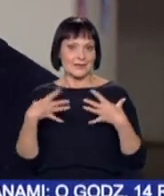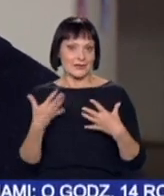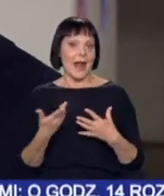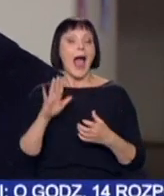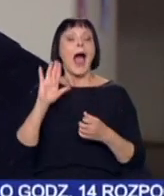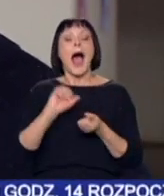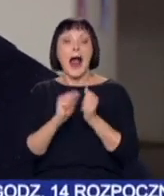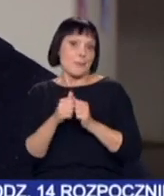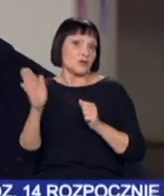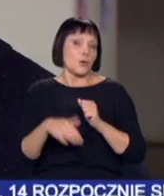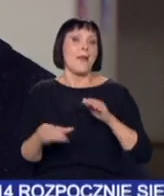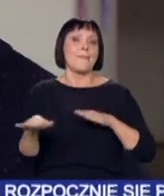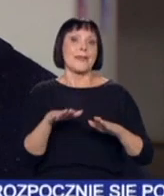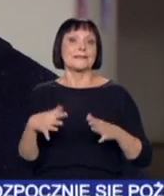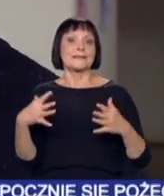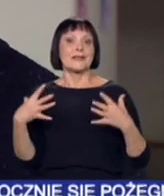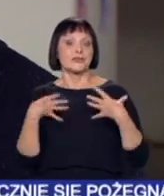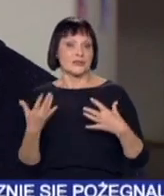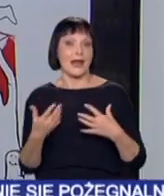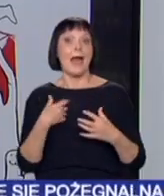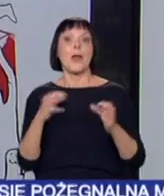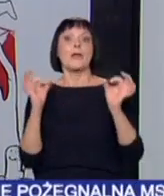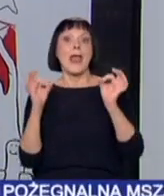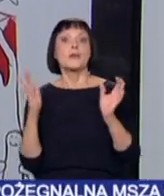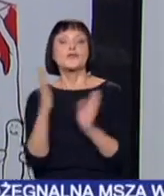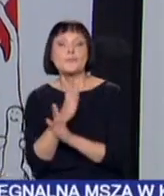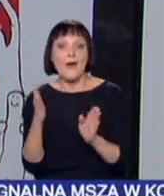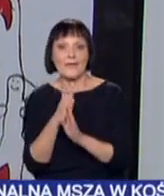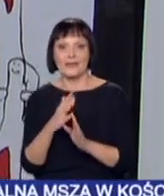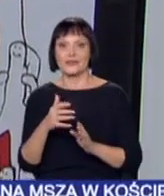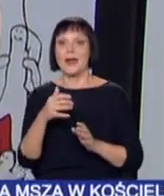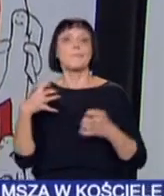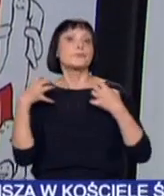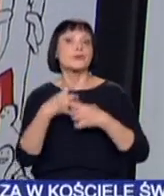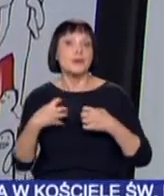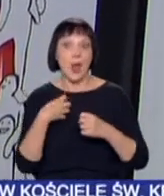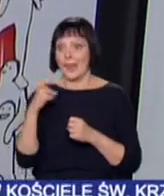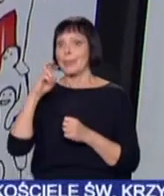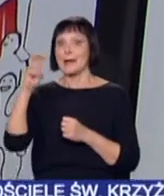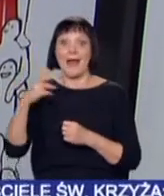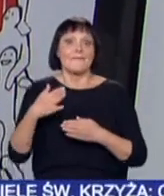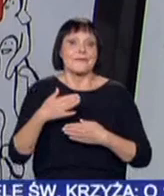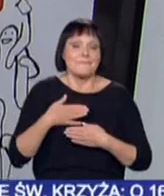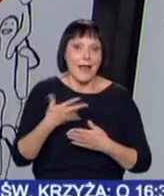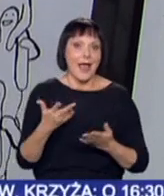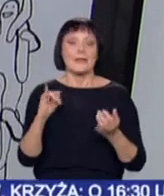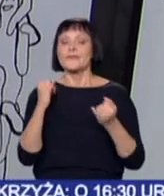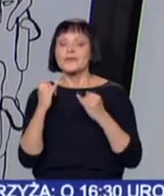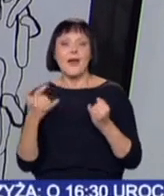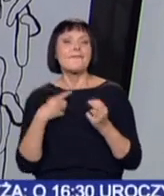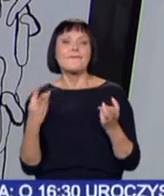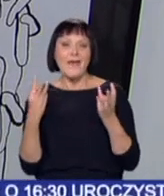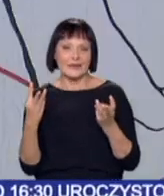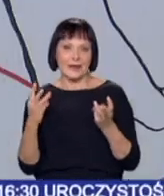złym miejscu do życia. O zieleni, o jakości powietrza, o tym czy mamy często tramwaj pod domem albo autobus. Dlatego tak